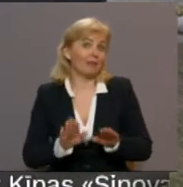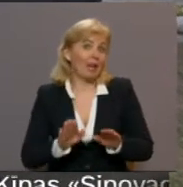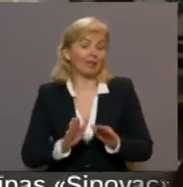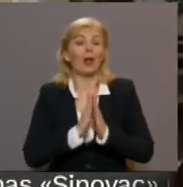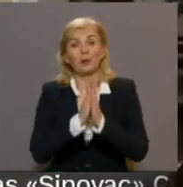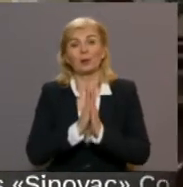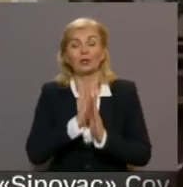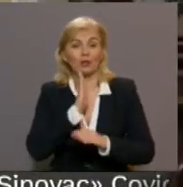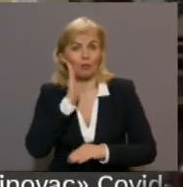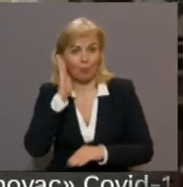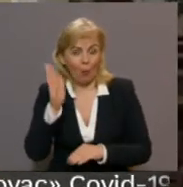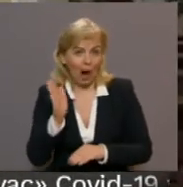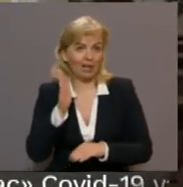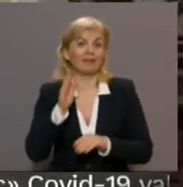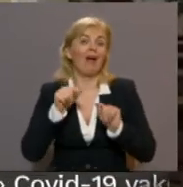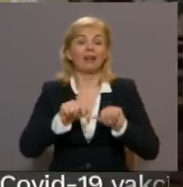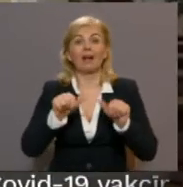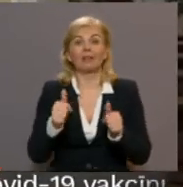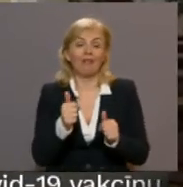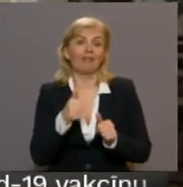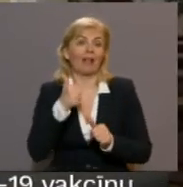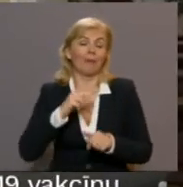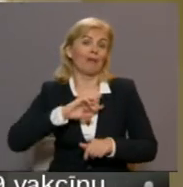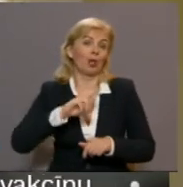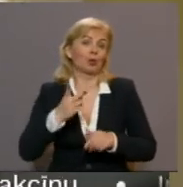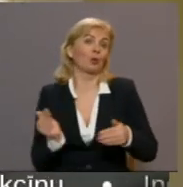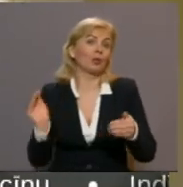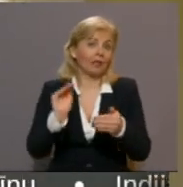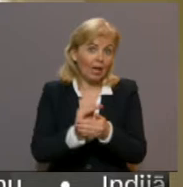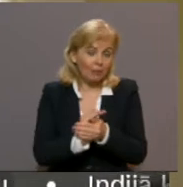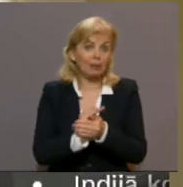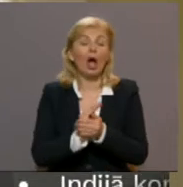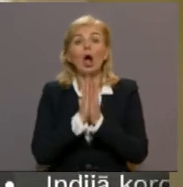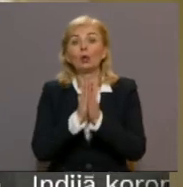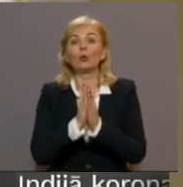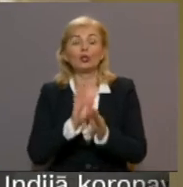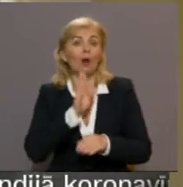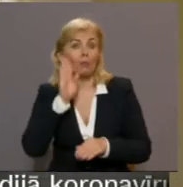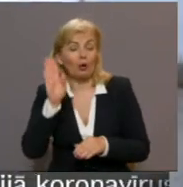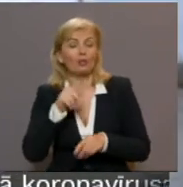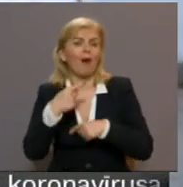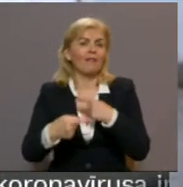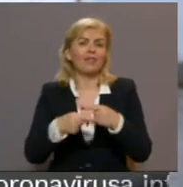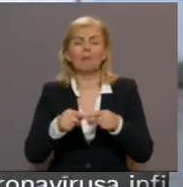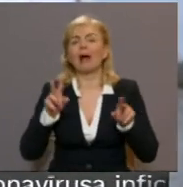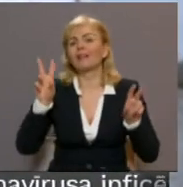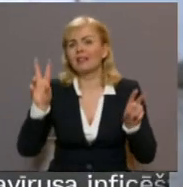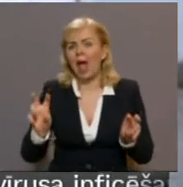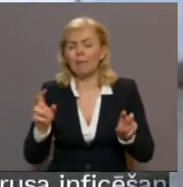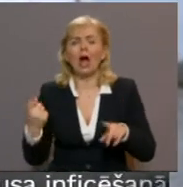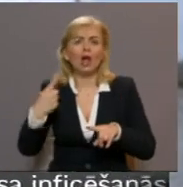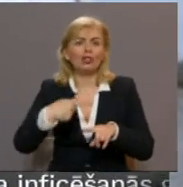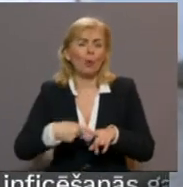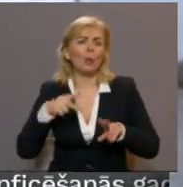brokastis un mēs tādā veidā labāk iepazinām viens otru. Lūkšanu brokastīm ir vienmēr kāda tēma un šoreiz šī